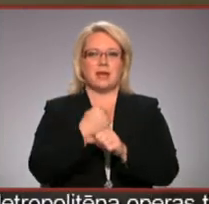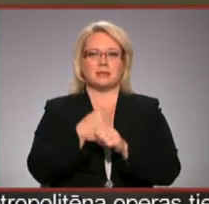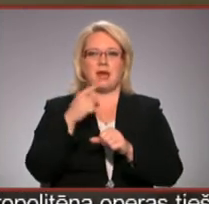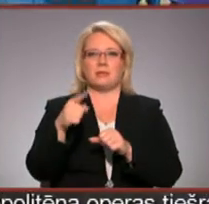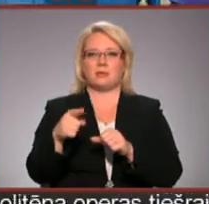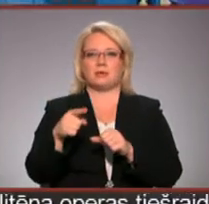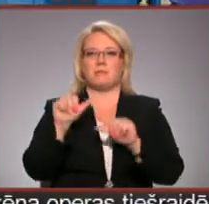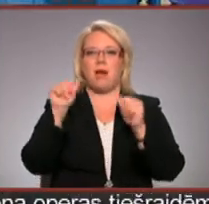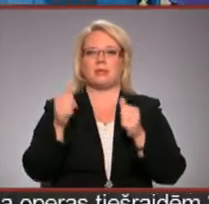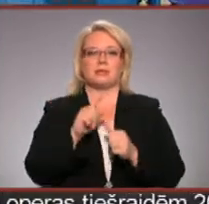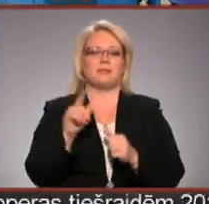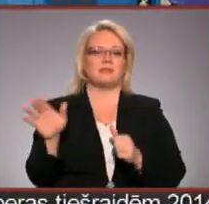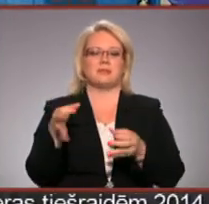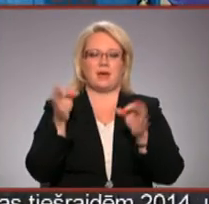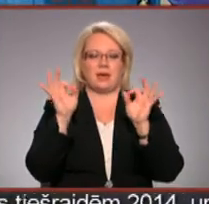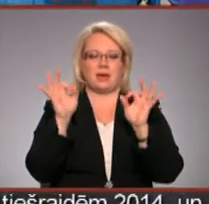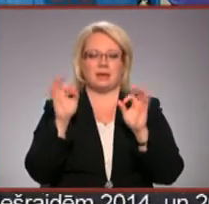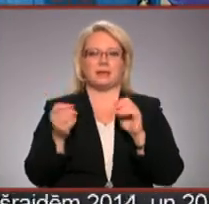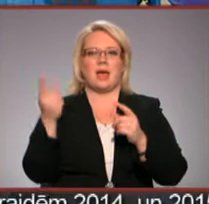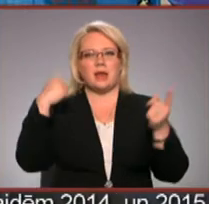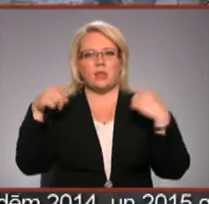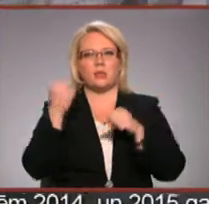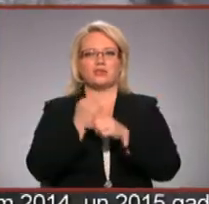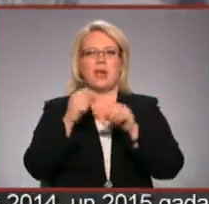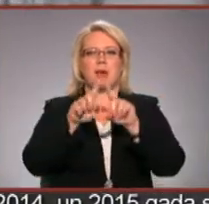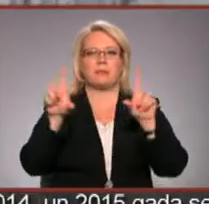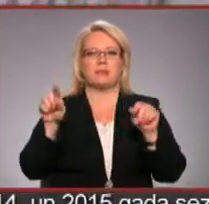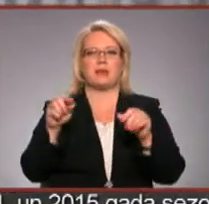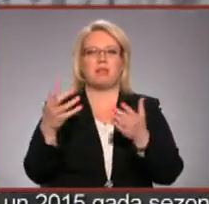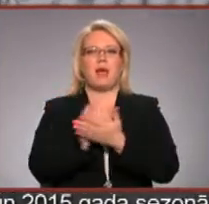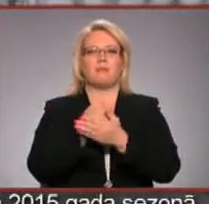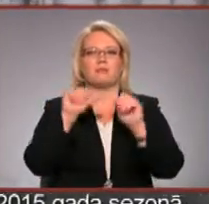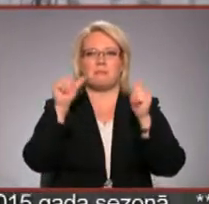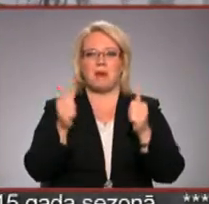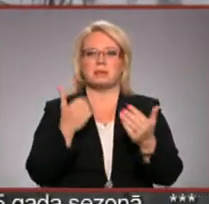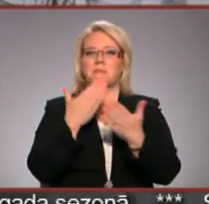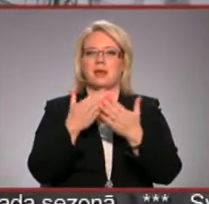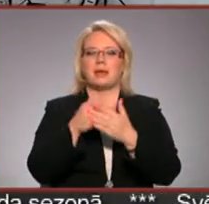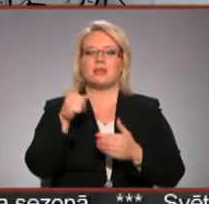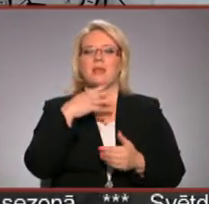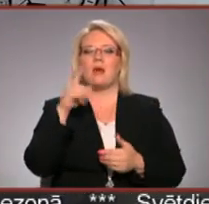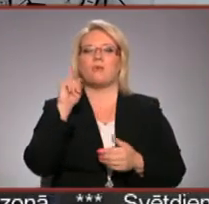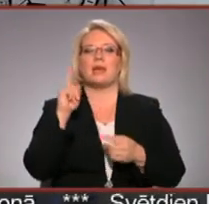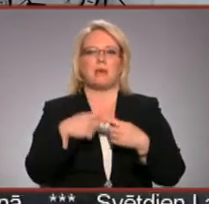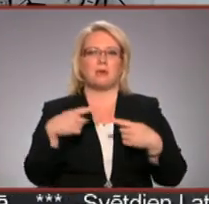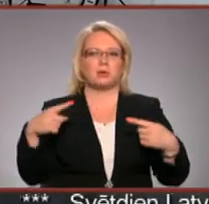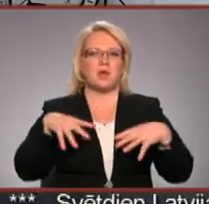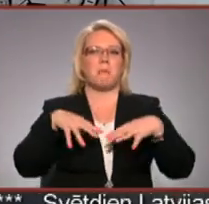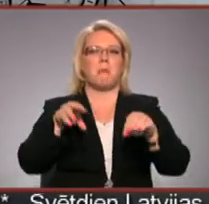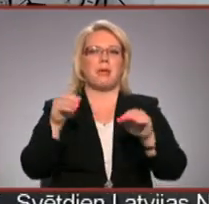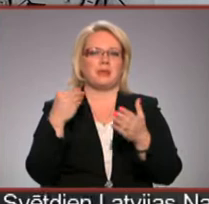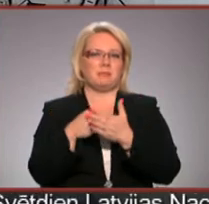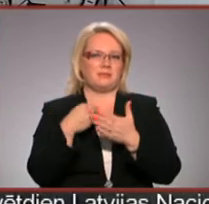darbsmājas. Tas ir pats tas svarīgākais. Radošajā darbnīcā tapasī māksla ir pierādījums, ka tai nav tikai priekšmetiskā pabeigtības